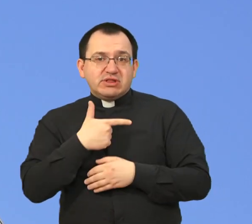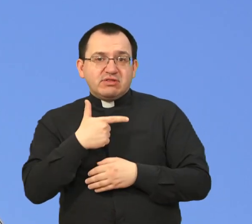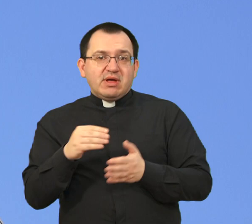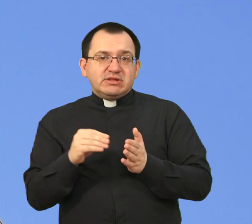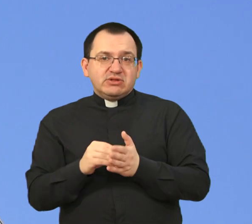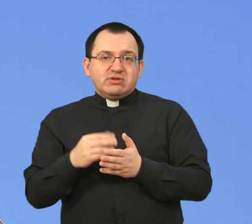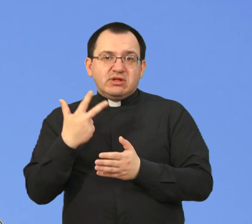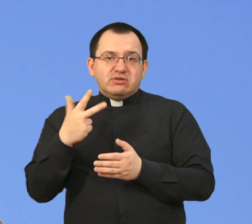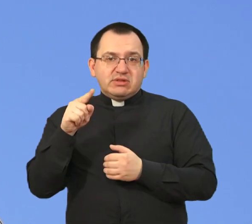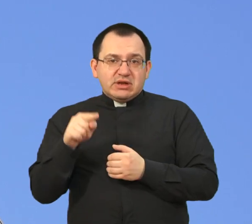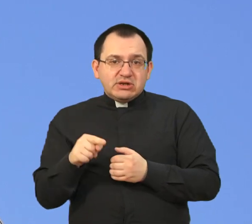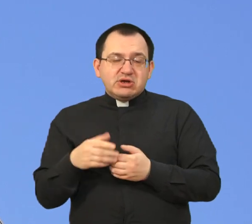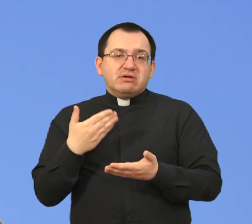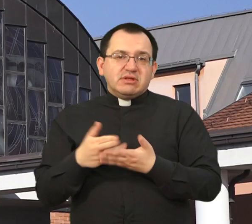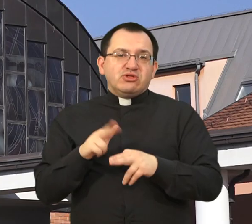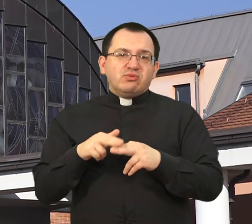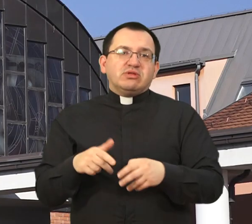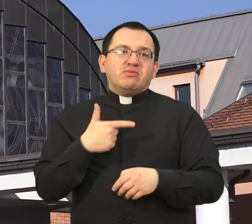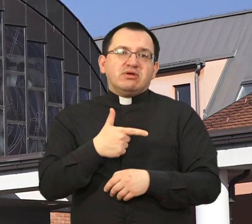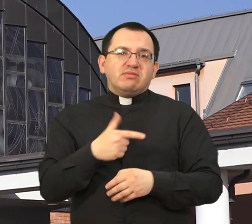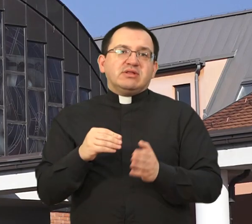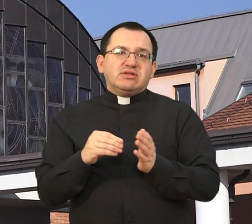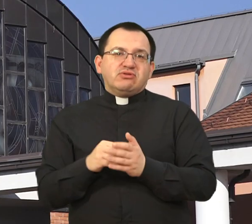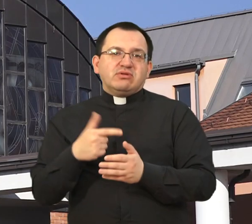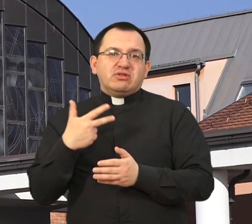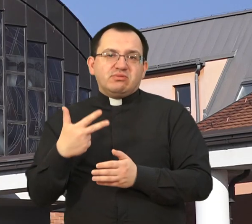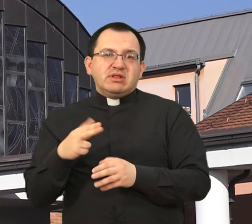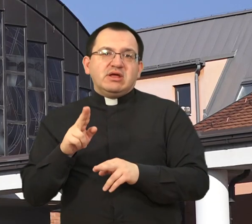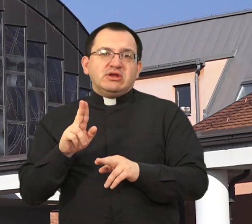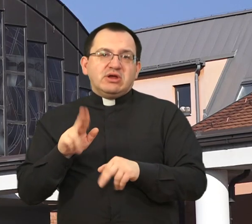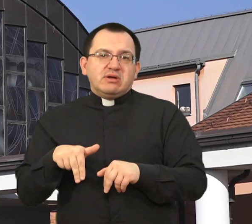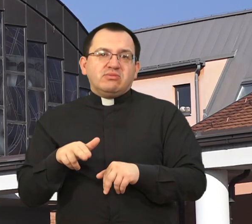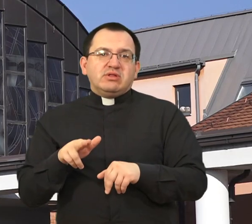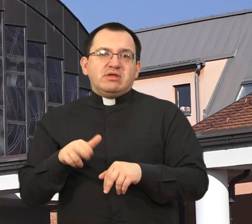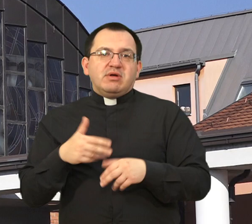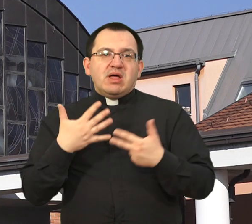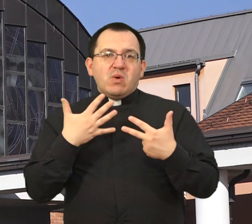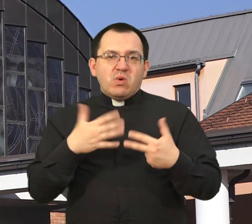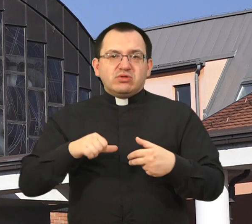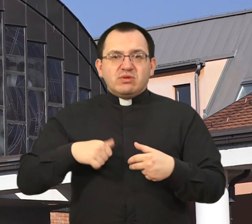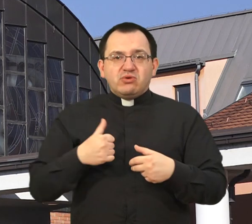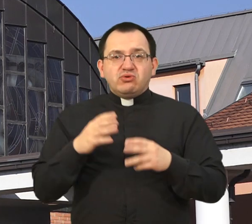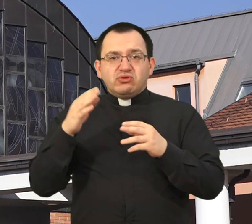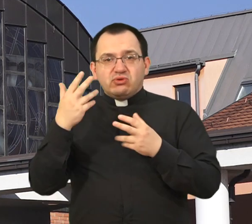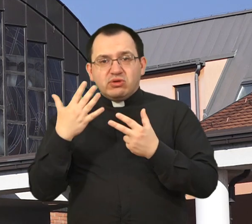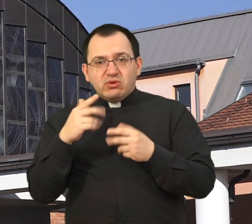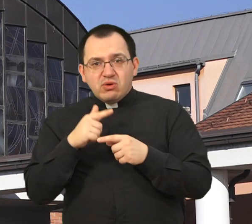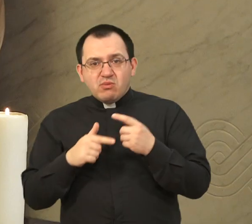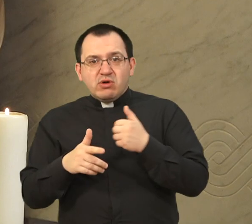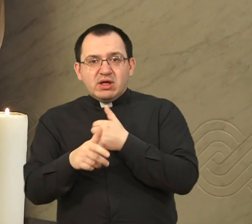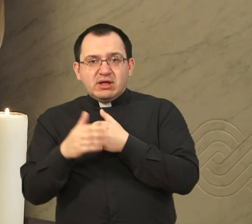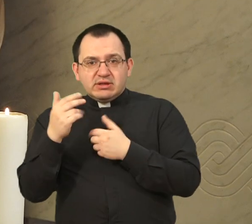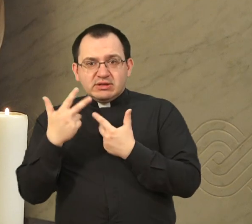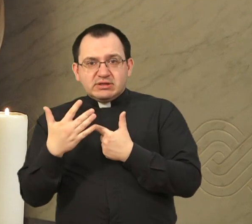.00 ožvika, zato ćemo i 20.00 ožvika također ovdje imati dvije svete mise, ujutro u 8.00 i na večer u 18